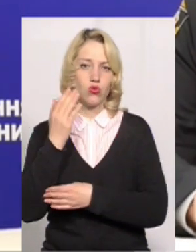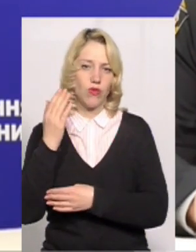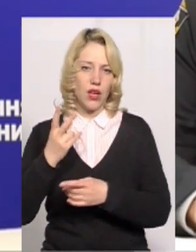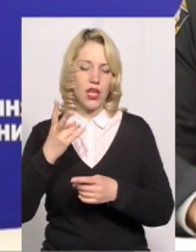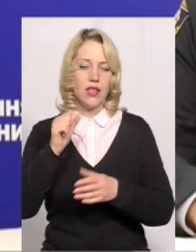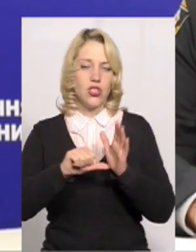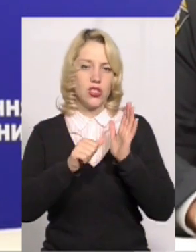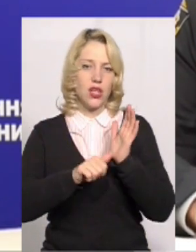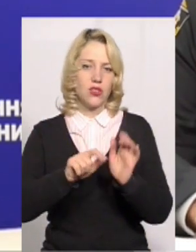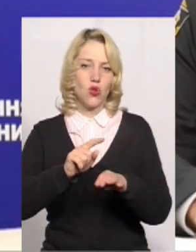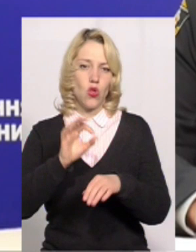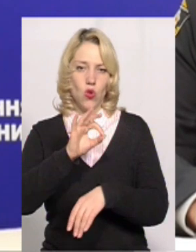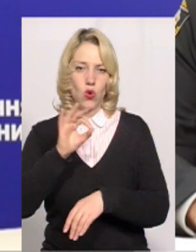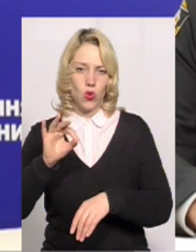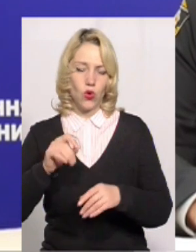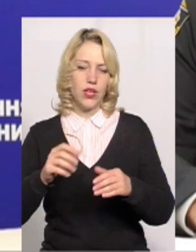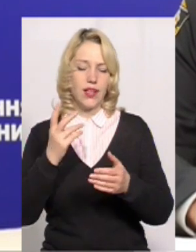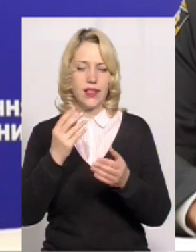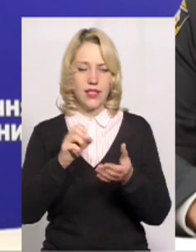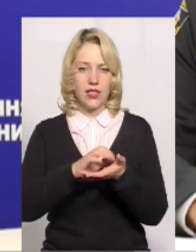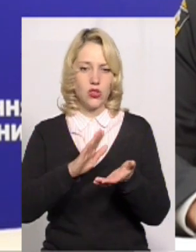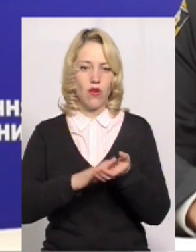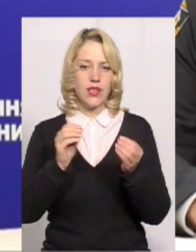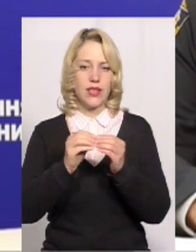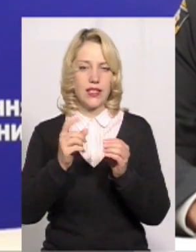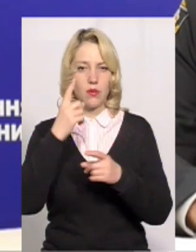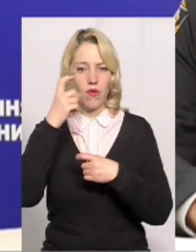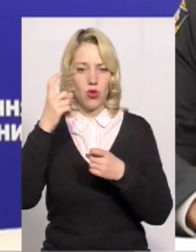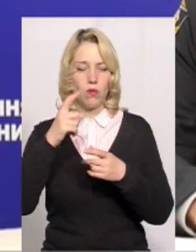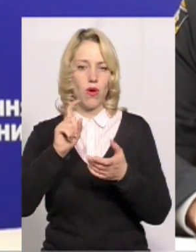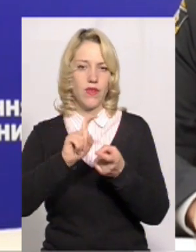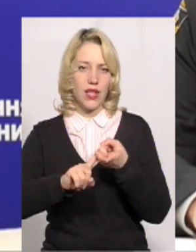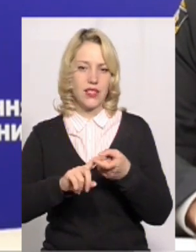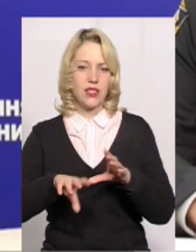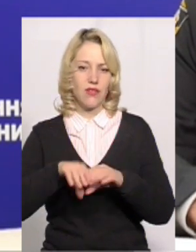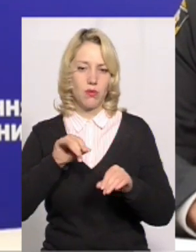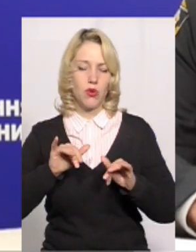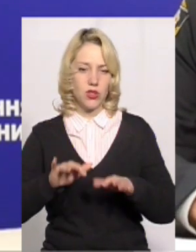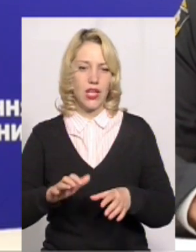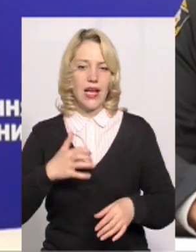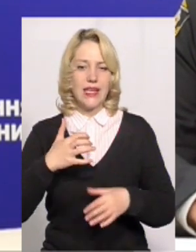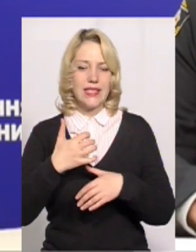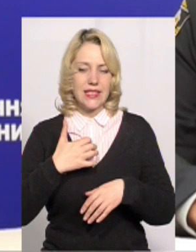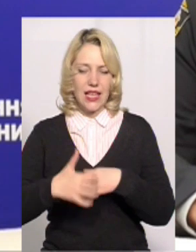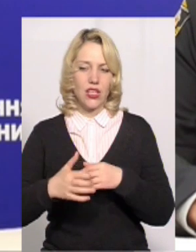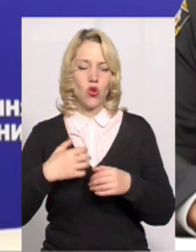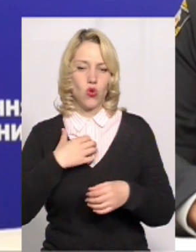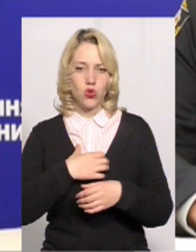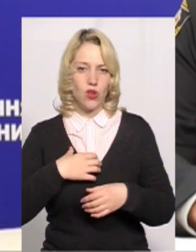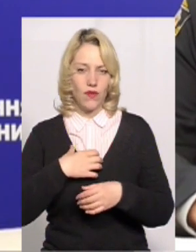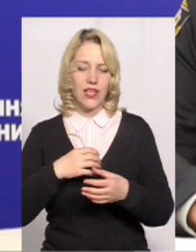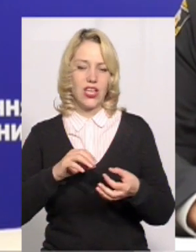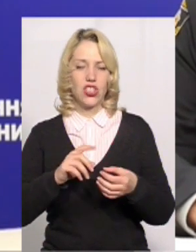16.00 зареєстровано 10 повідомлень, пов'язаних з виборчим процесом. Серед основних, чи найбільш